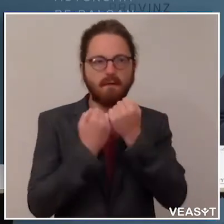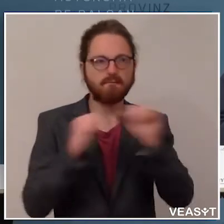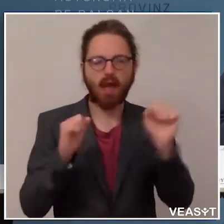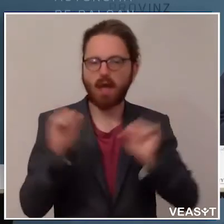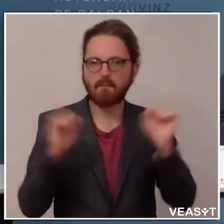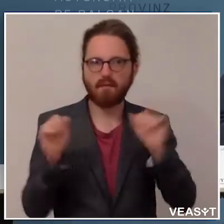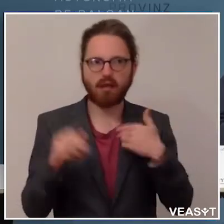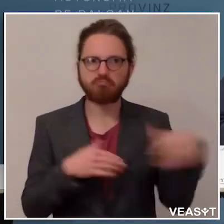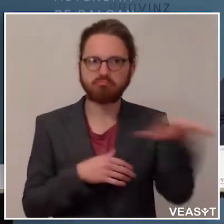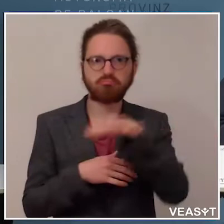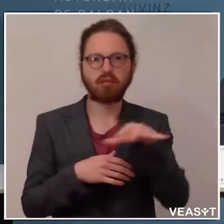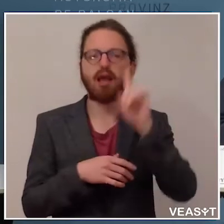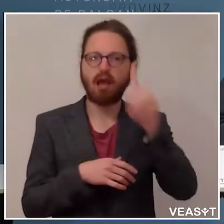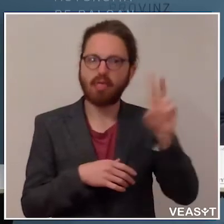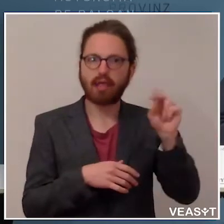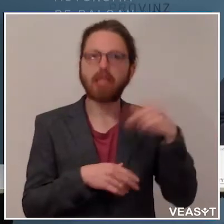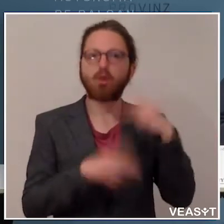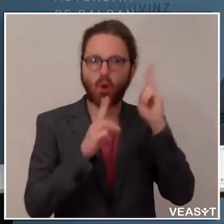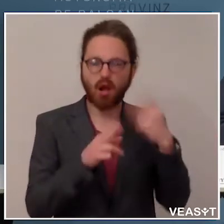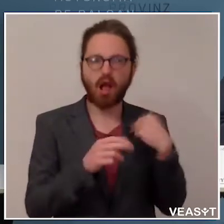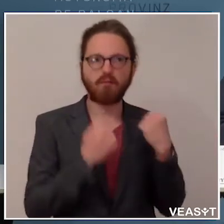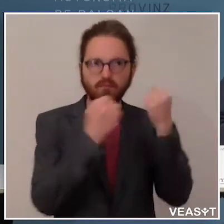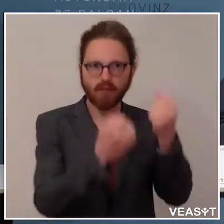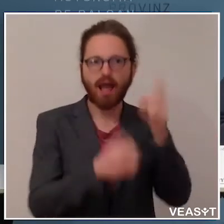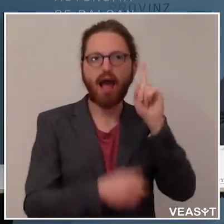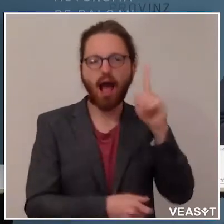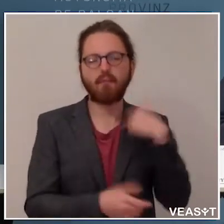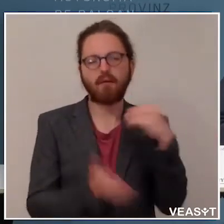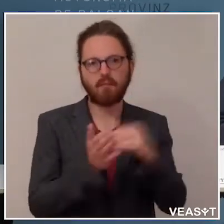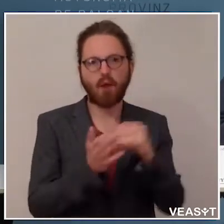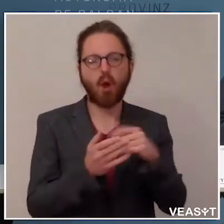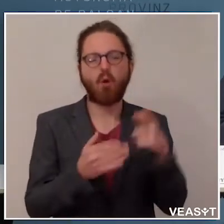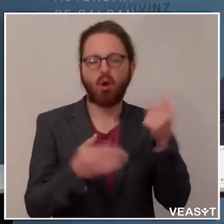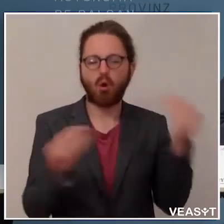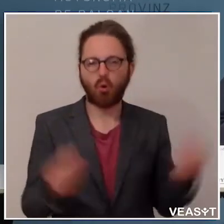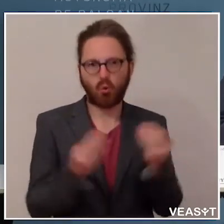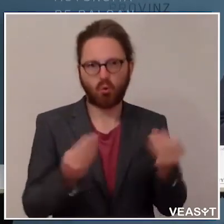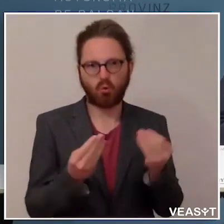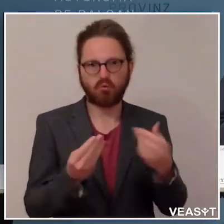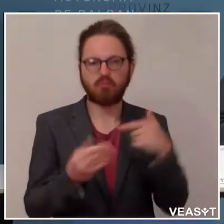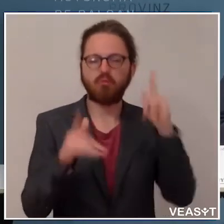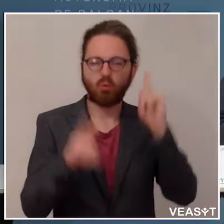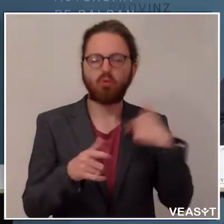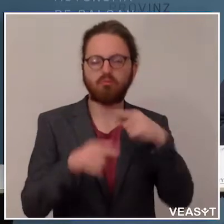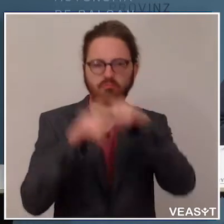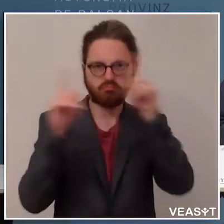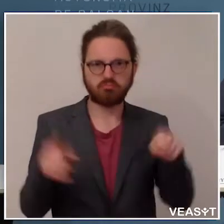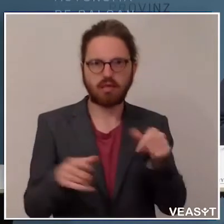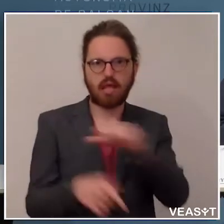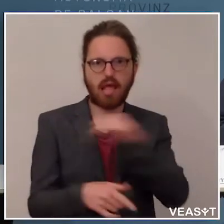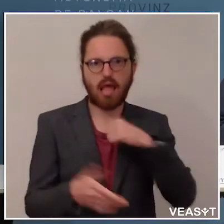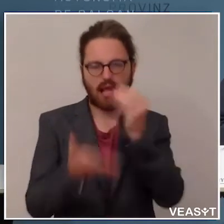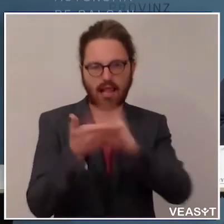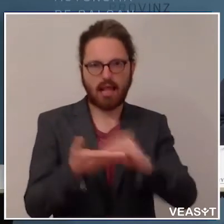ist möglich. Dort muss es aber einer der bekannten Gründe sein, aus Arbeitsgründen, aus einem anderen driftigen Grund. Und entsprechend muss das auch mit einer